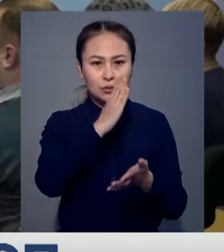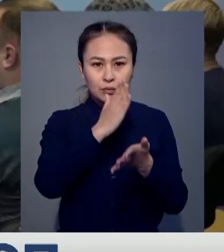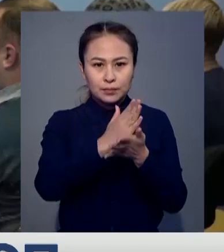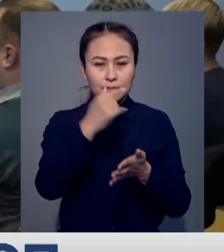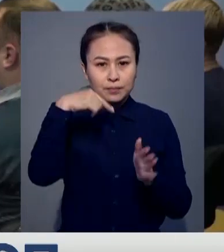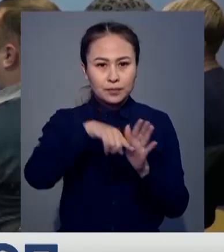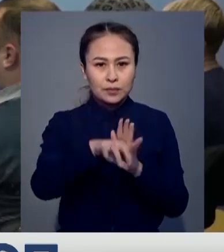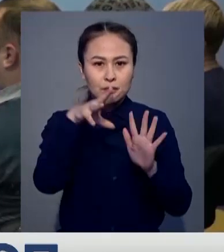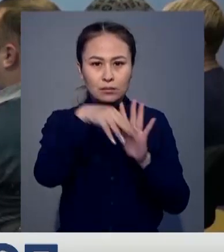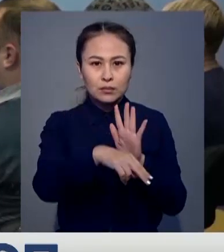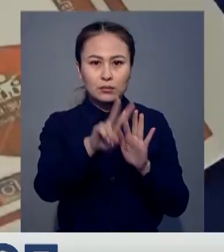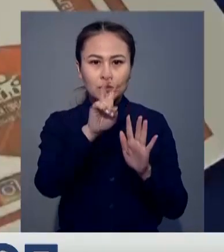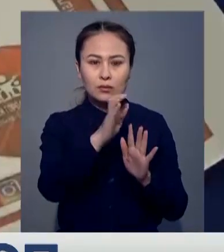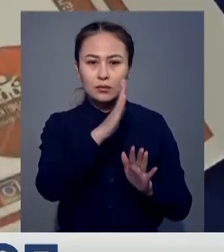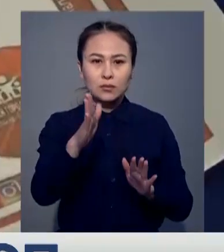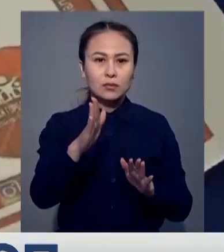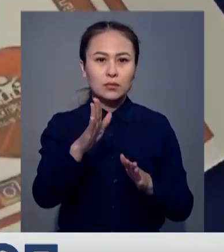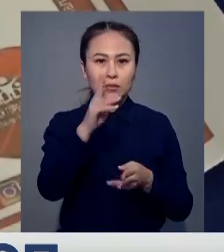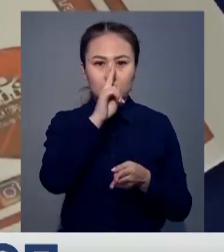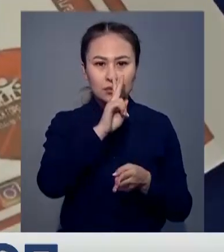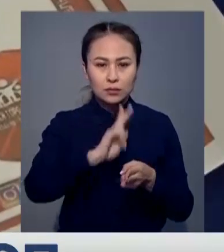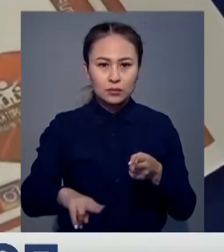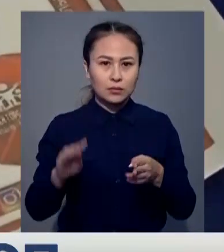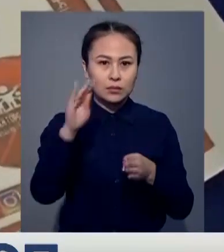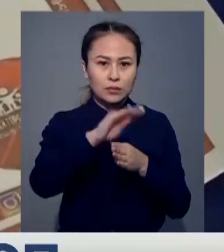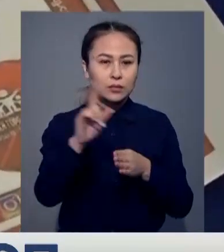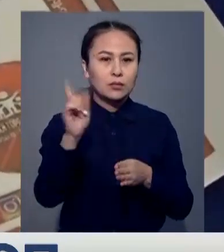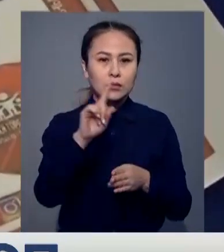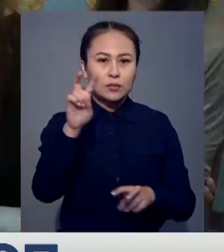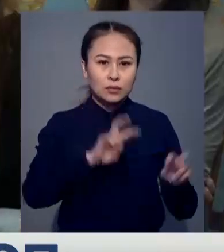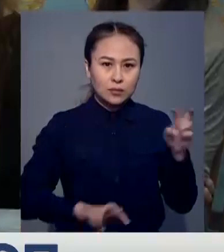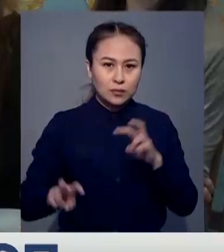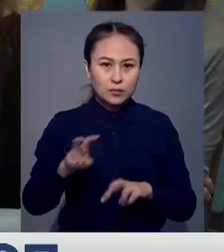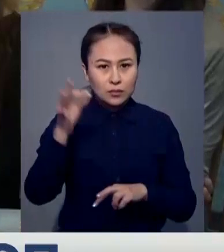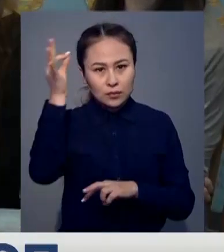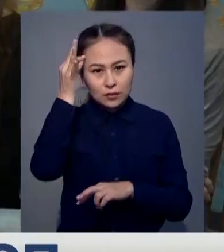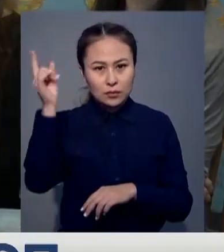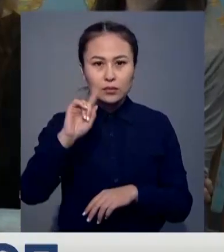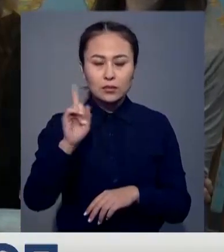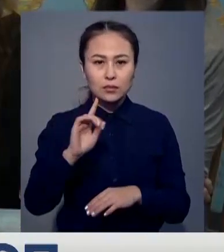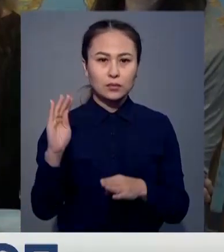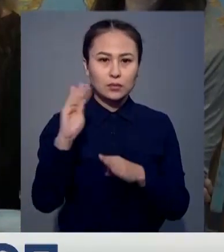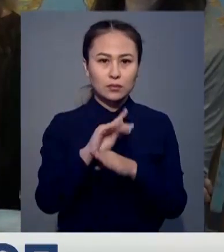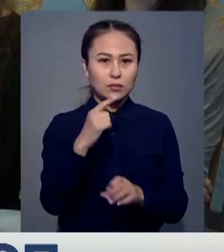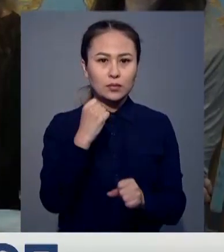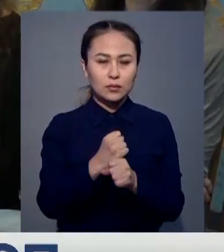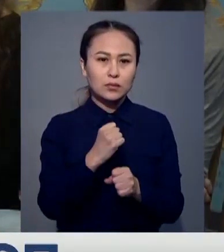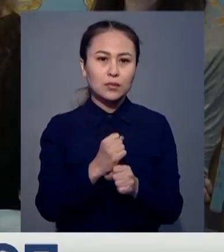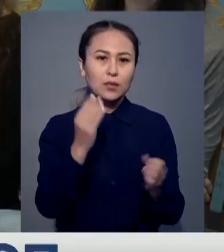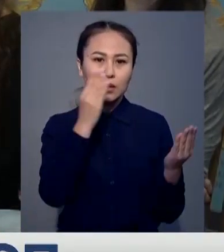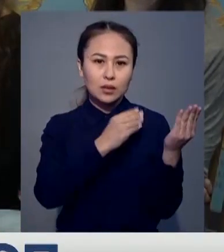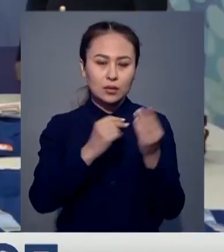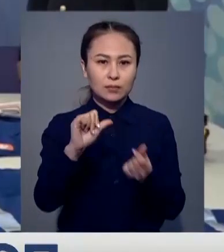Олардың құрамына кіретінің 200-ден аса адам үс-сіз-сіз жоғалып кеткендерді зевге атсалысады. Сонымен ғатар